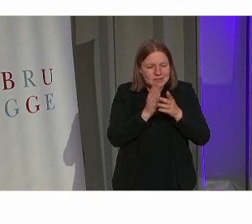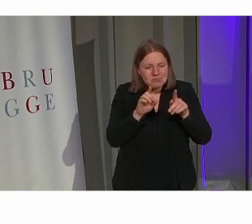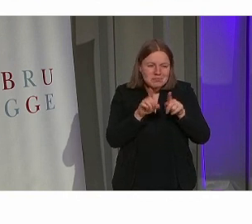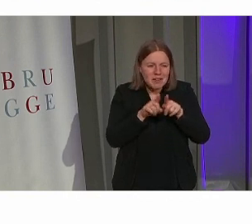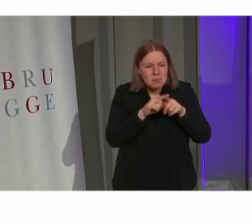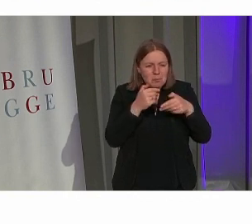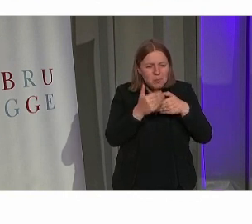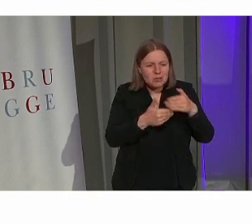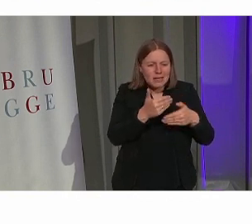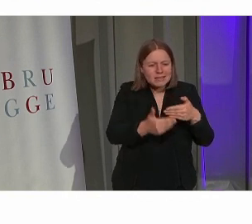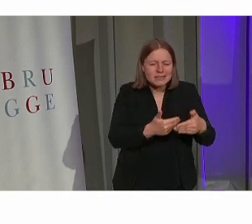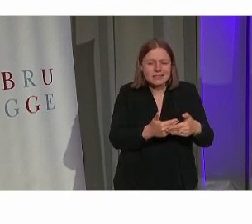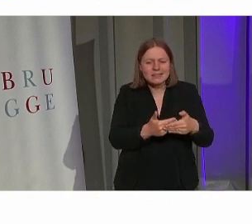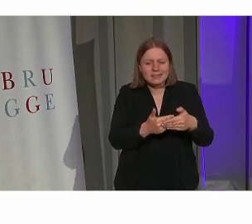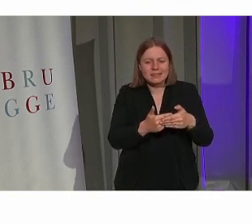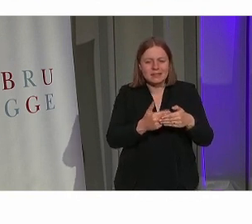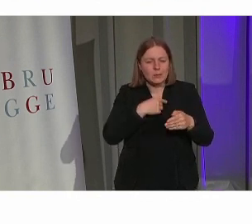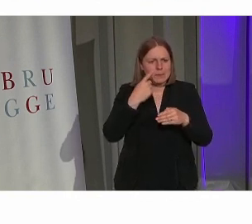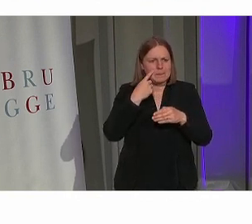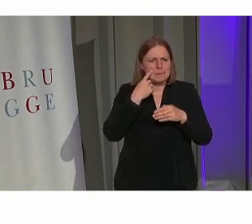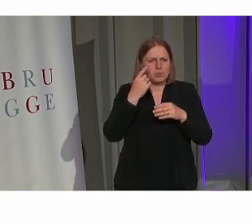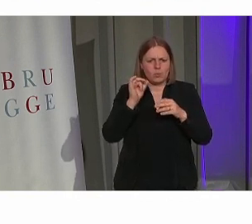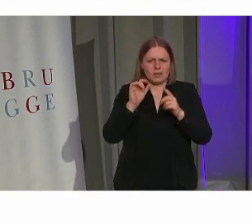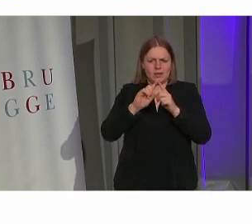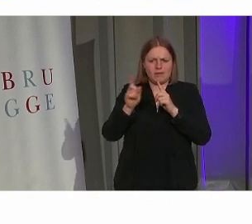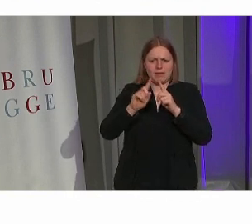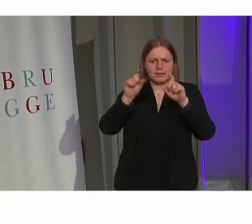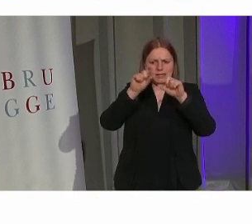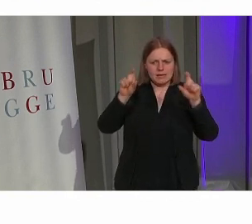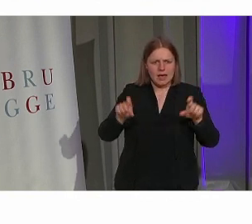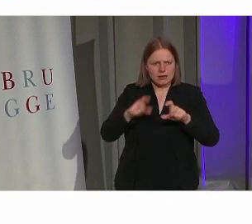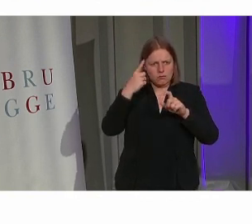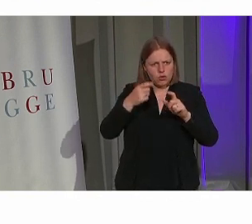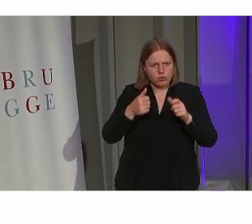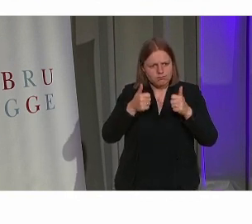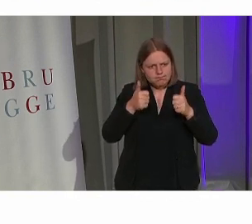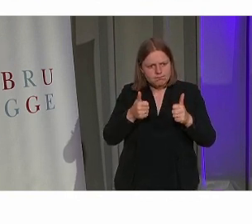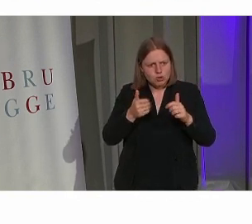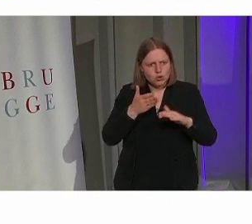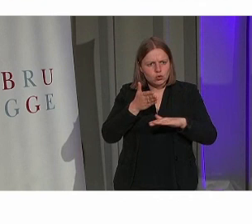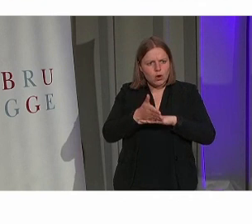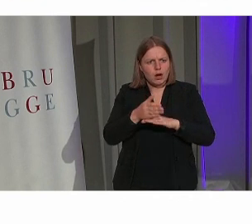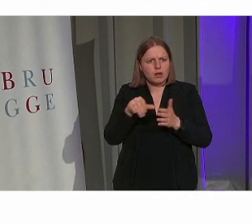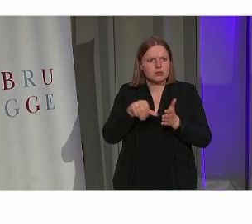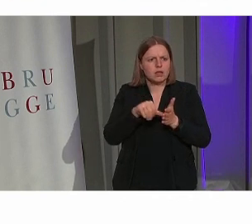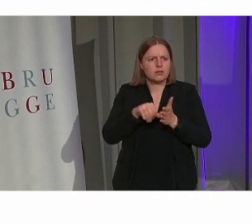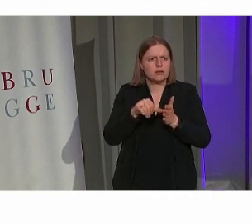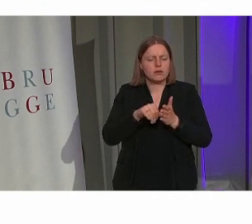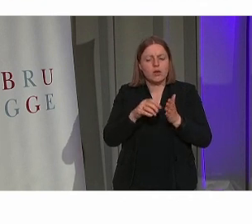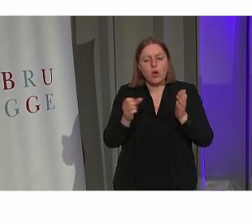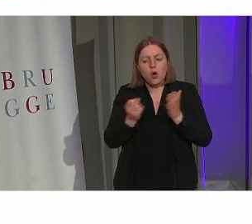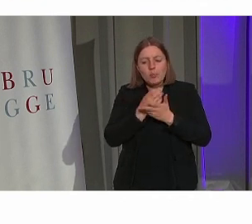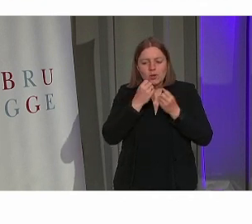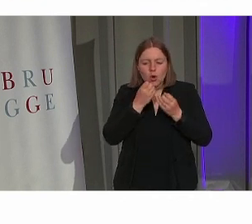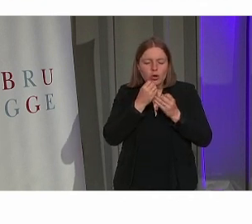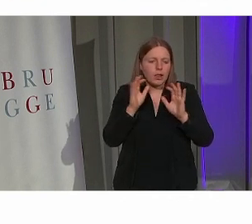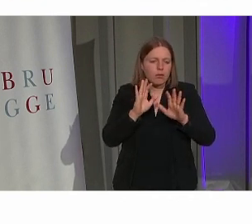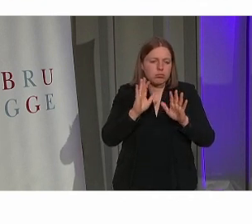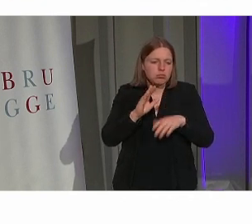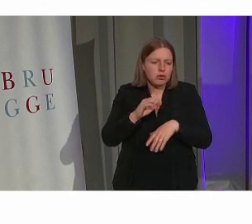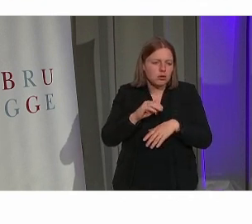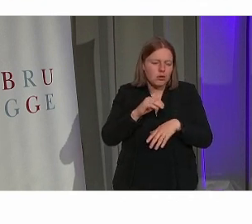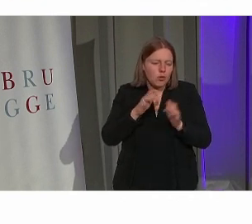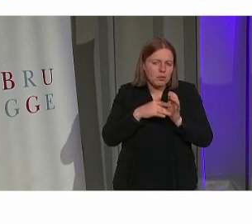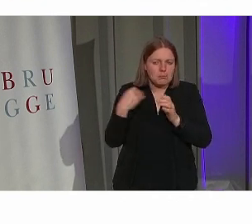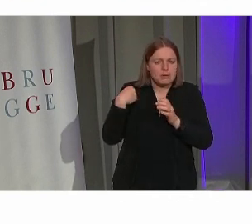van het referentiekader naar een toegankelijke stad. Ik ga dat niet meer opnieuw uitleggen, want dat is daarnet al